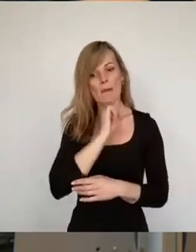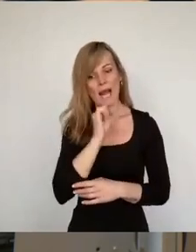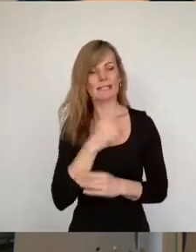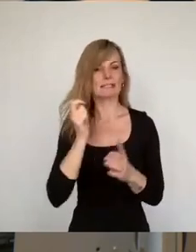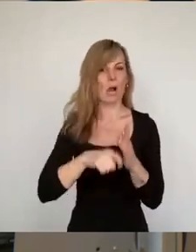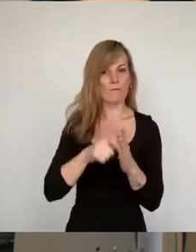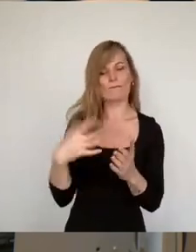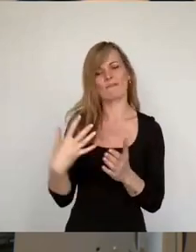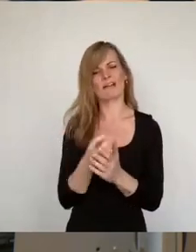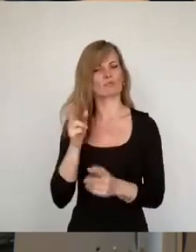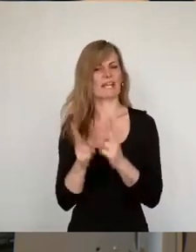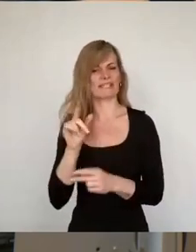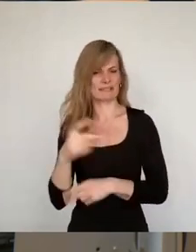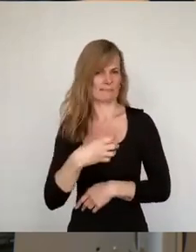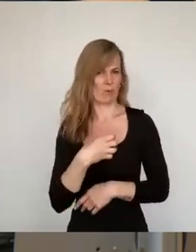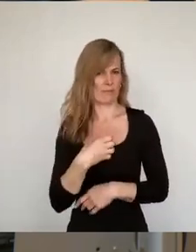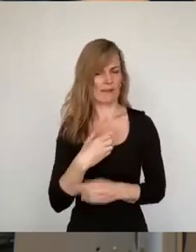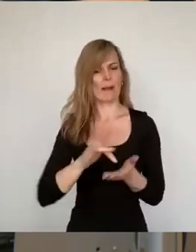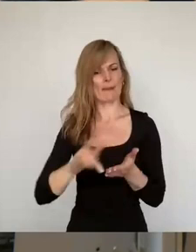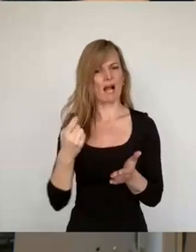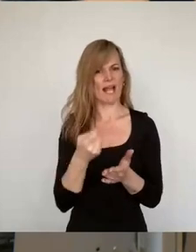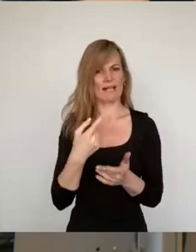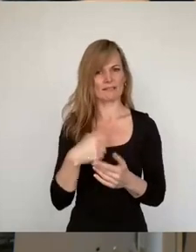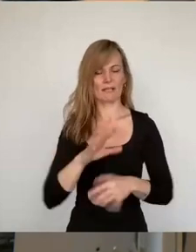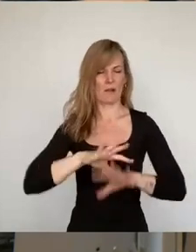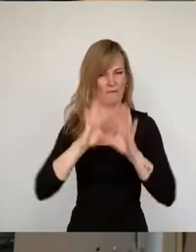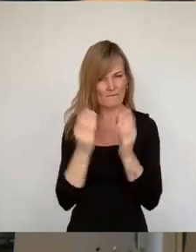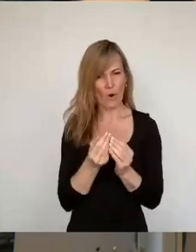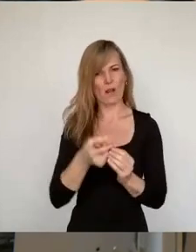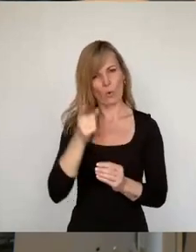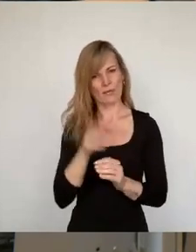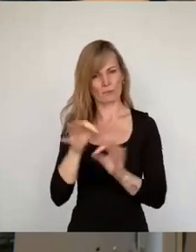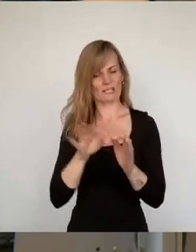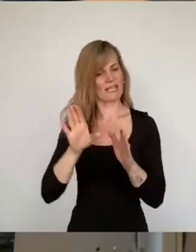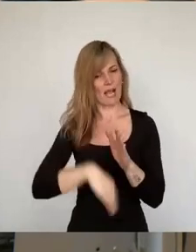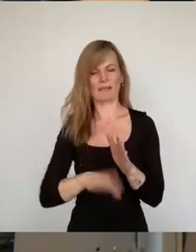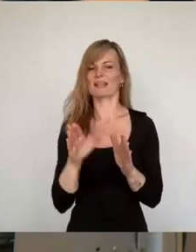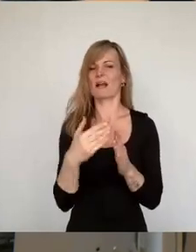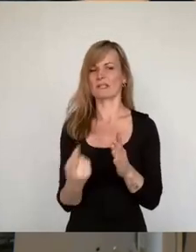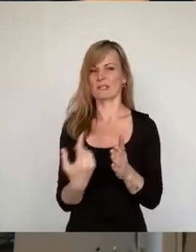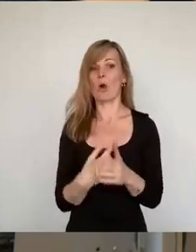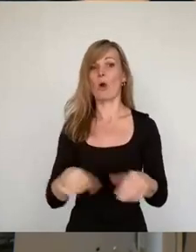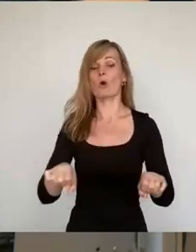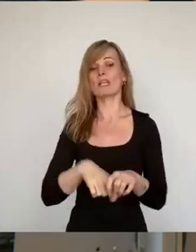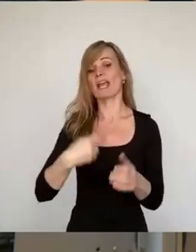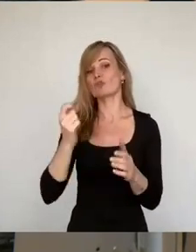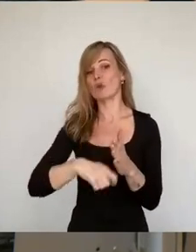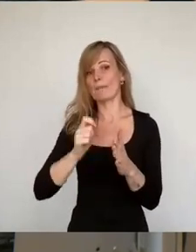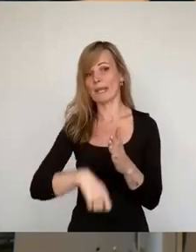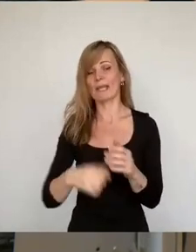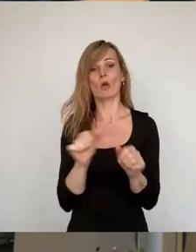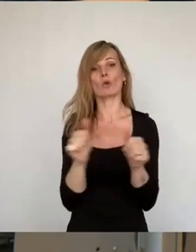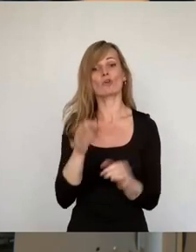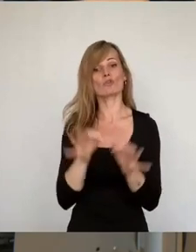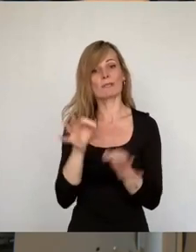auch ein bisschen problematisch ist, das Bargeld zurzeit völlig auszuschließen. Online-Shopping, Glücksspiel und vor allem Überweisungen ins